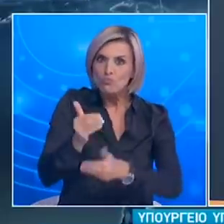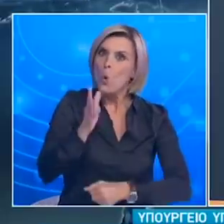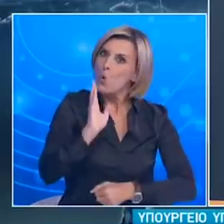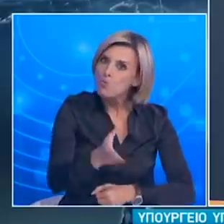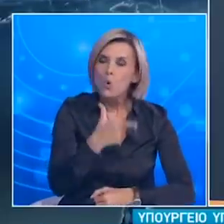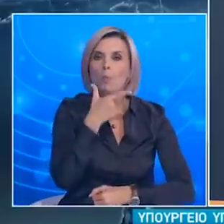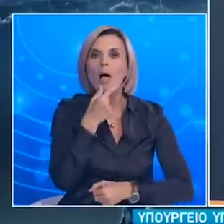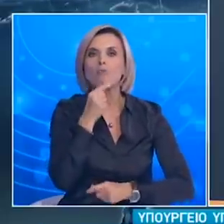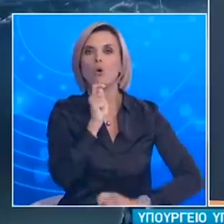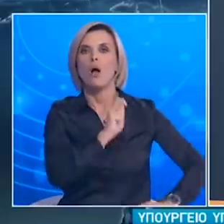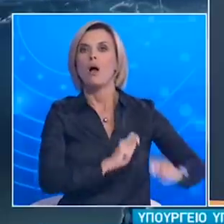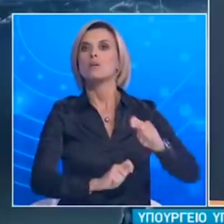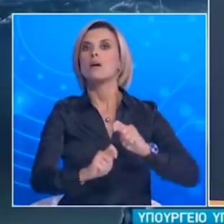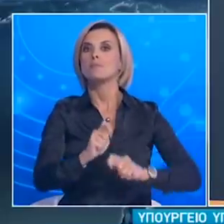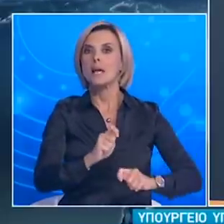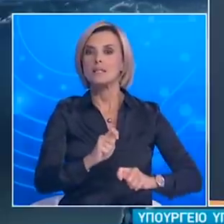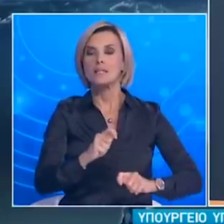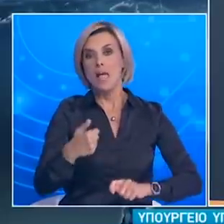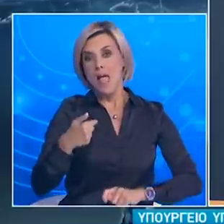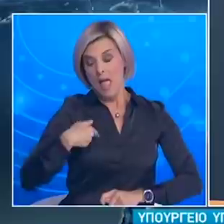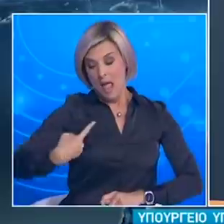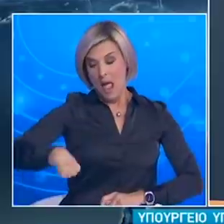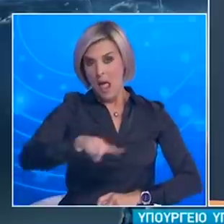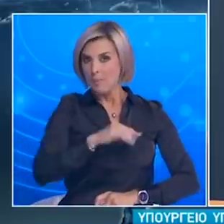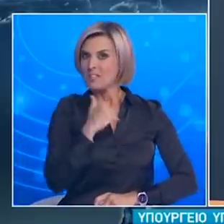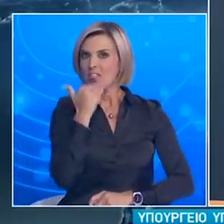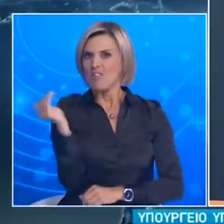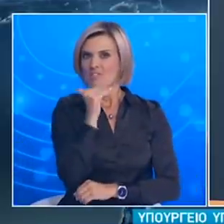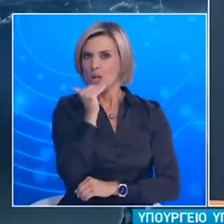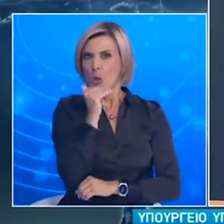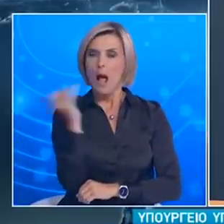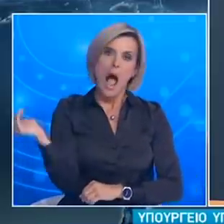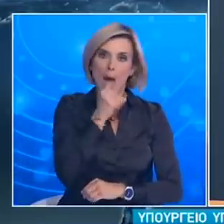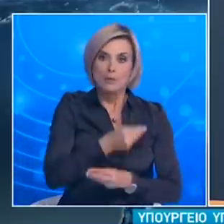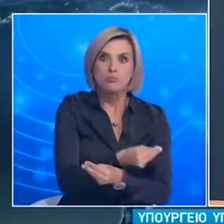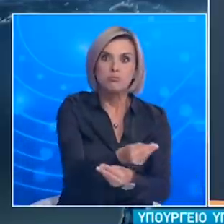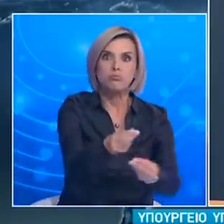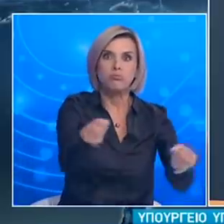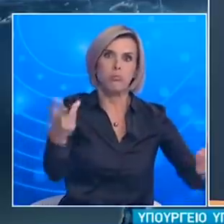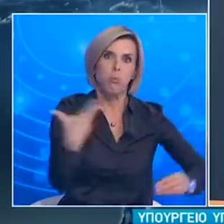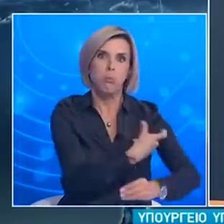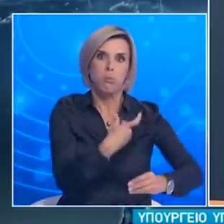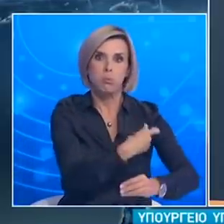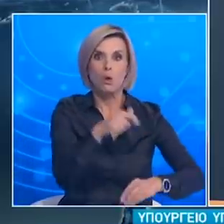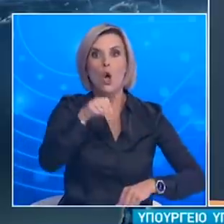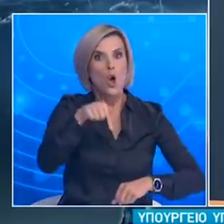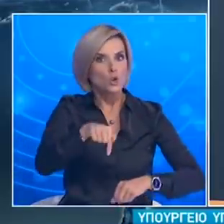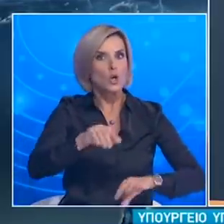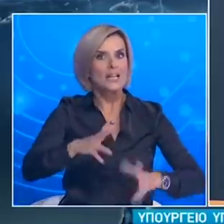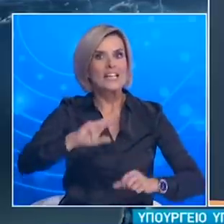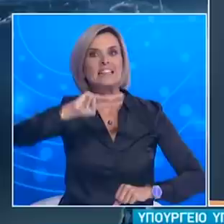σε μικρό χρονικό διάστημα. Δεν βιαζόμαστε ωστόσο να τα δώσουμε στον κόσμο. Τώρα βρίσκονται στην κλινική φάση 3